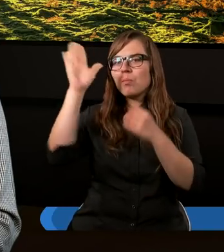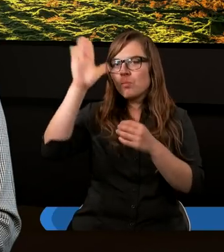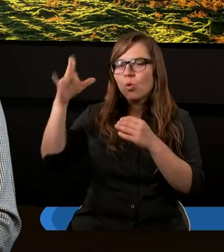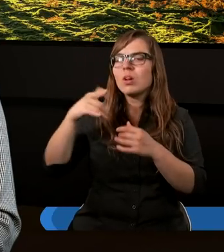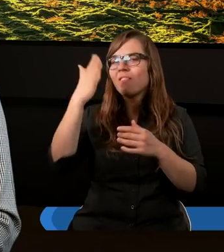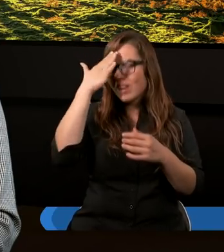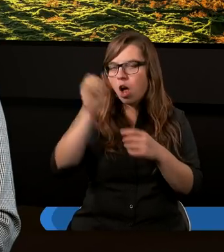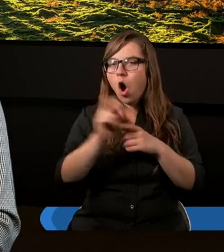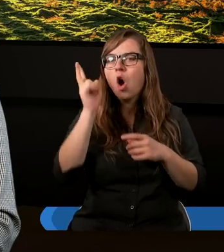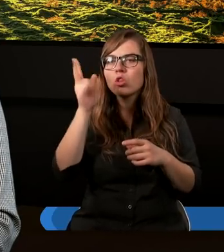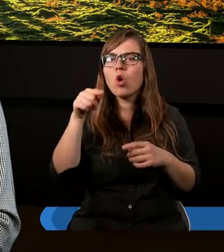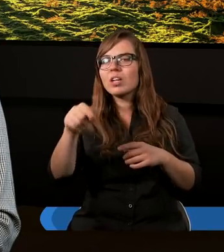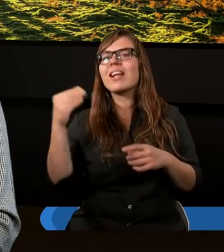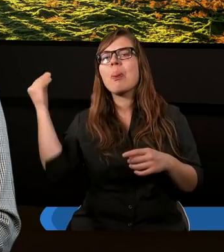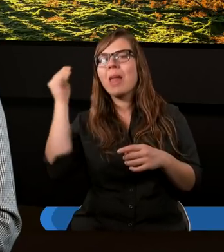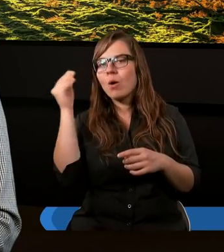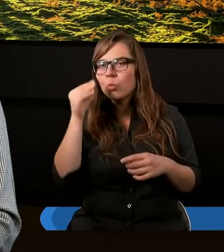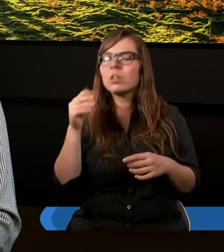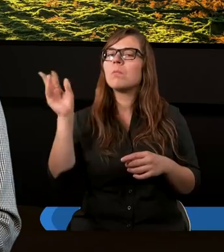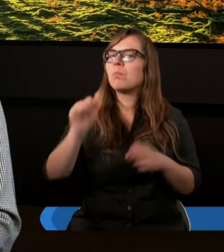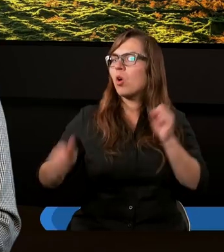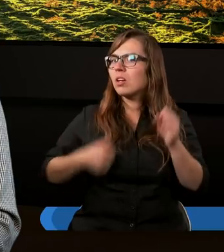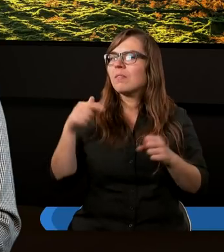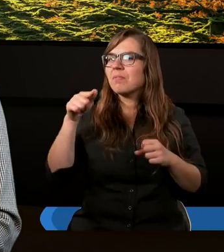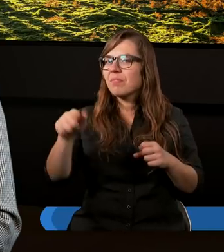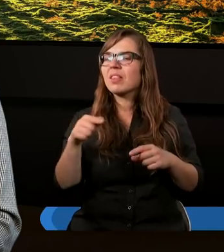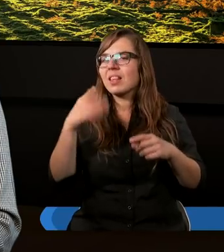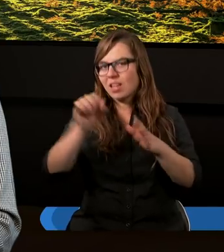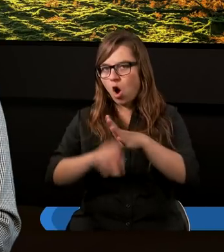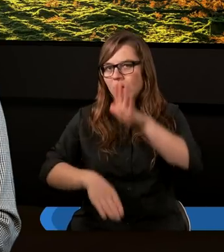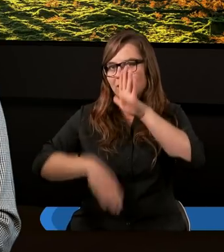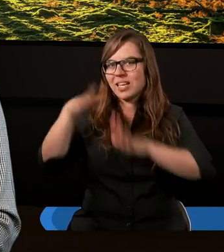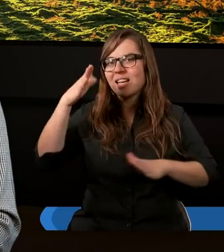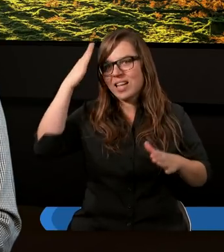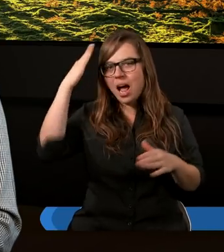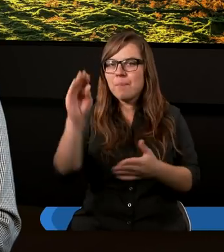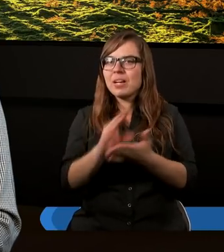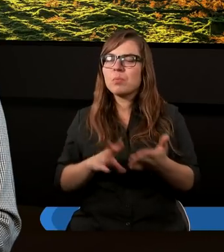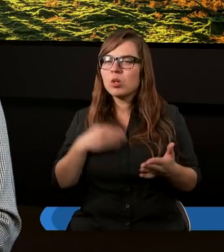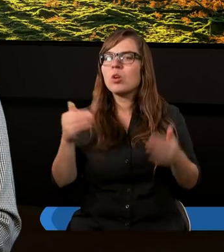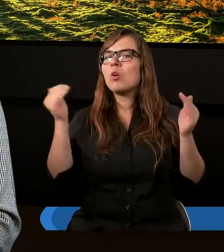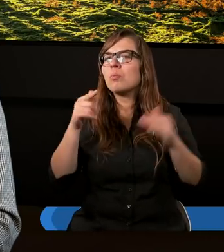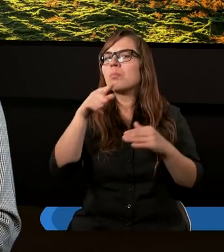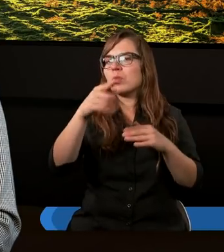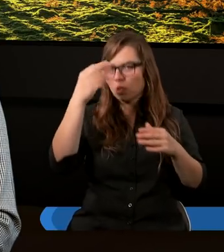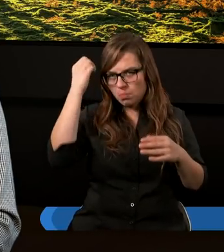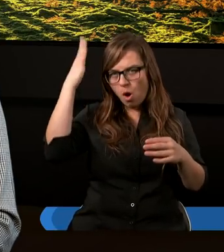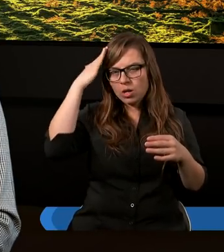nauczył i czego pewny jesteś wiedząc od kogoś się tego nauczył. I ponieważ od dziedzictwa znasz Pisma Święte, które Cię mogą